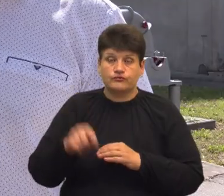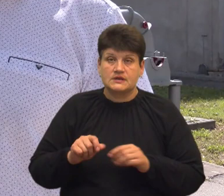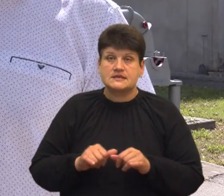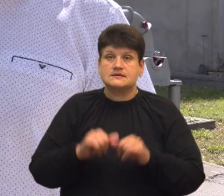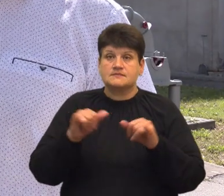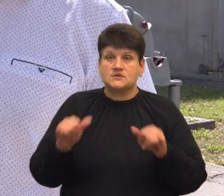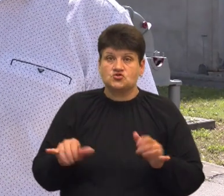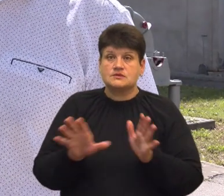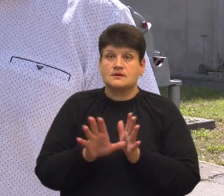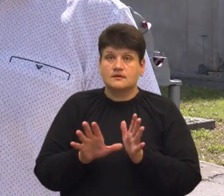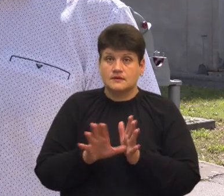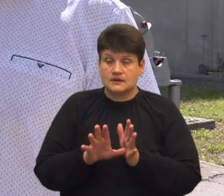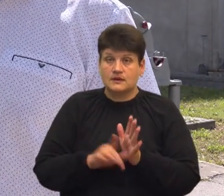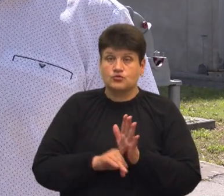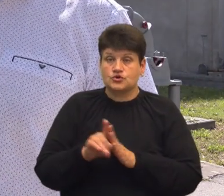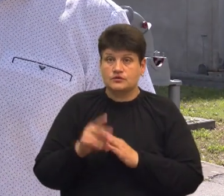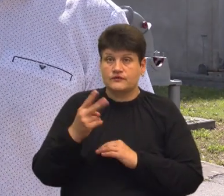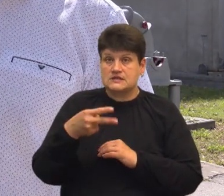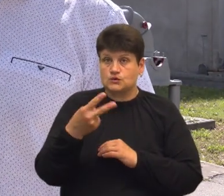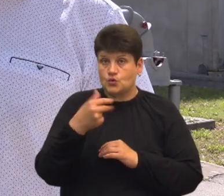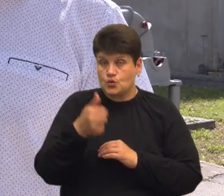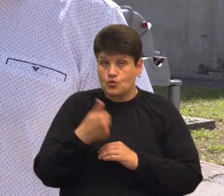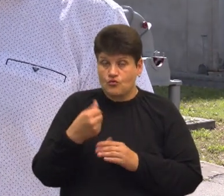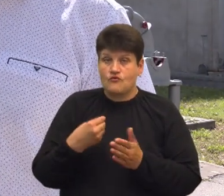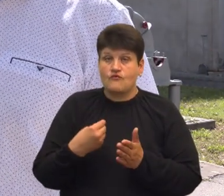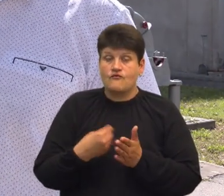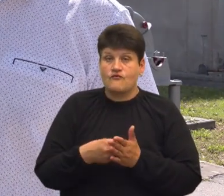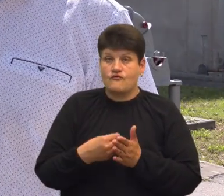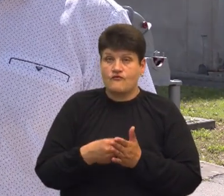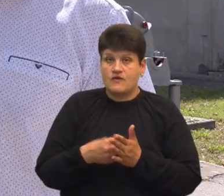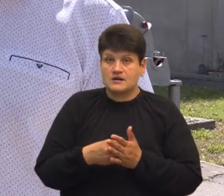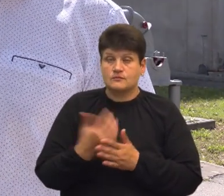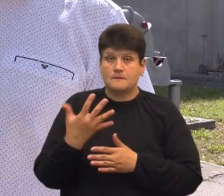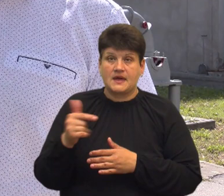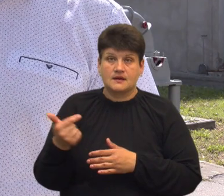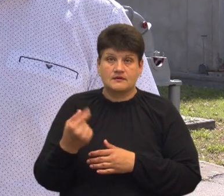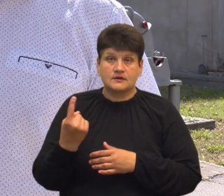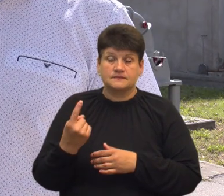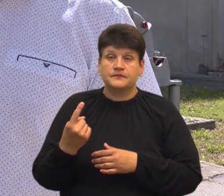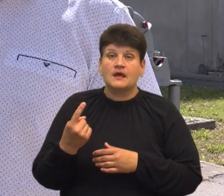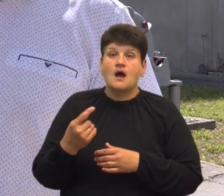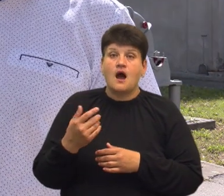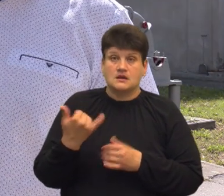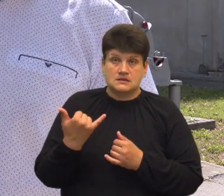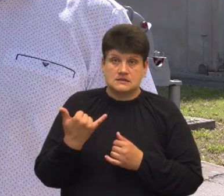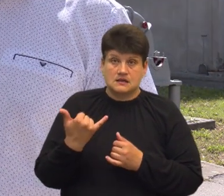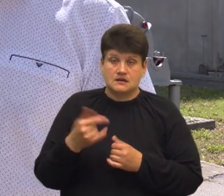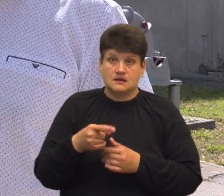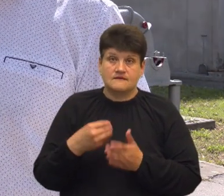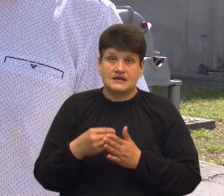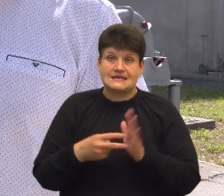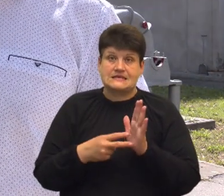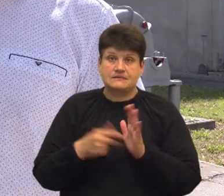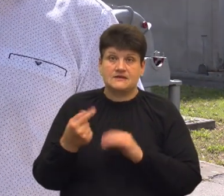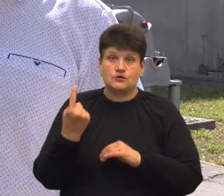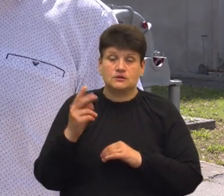електроенергії. Якщо на початку 2022 року вартість для нас становила близько 5 гривнів, то зараз є вартість 7 гривнів за